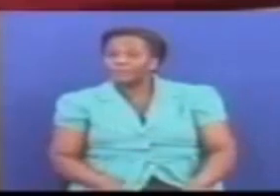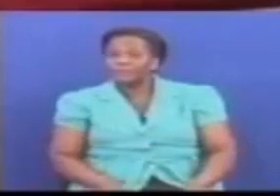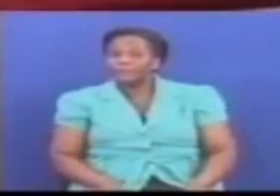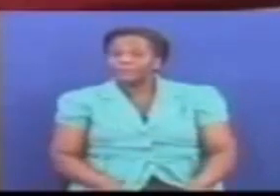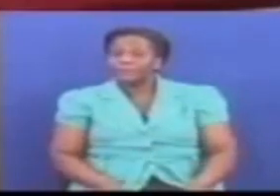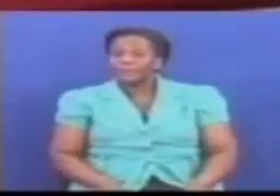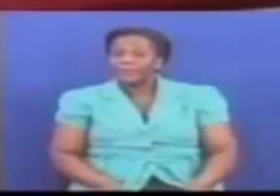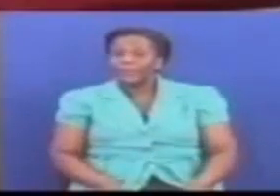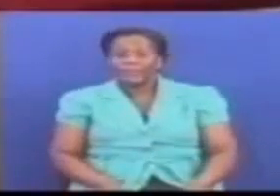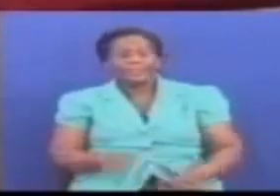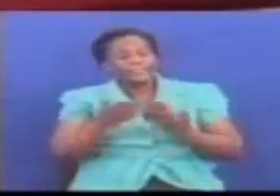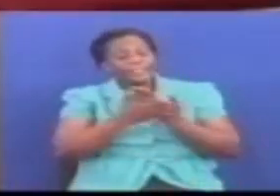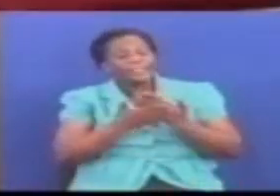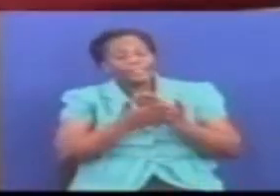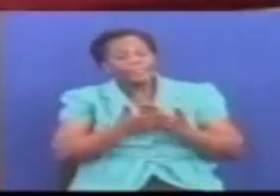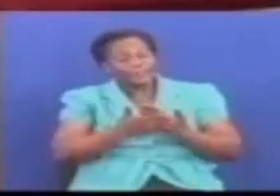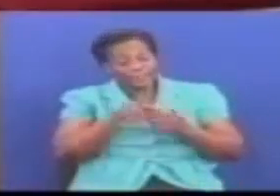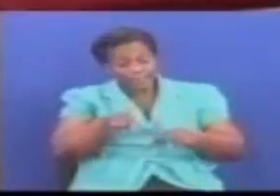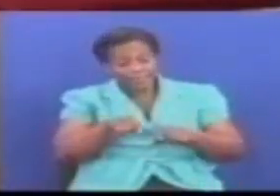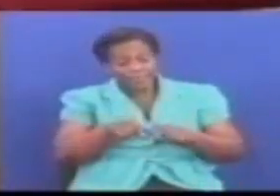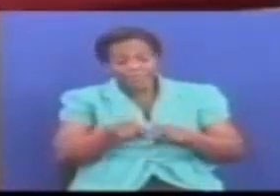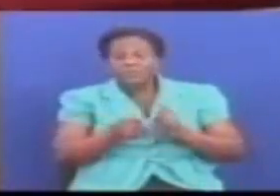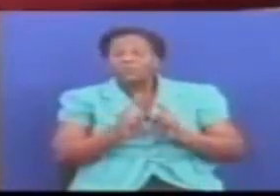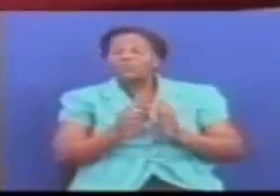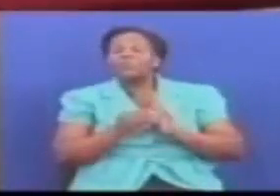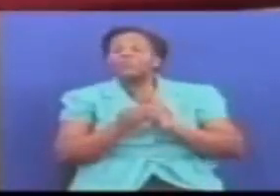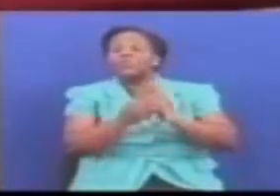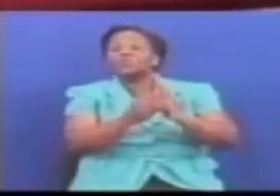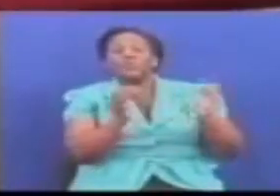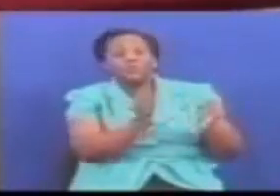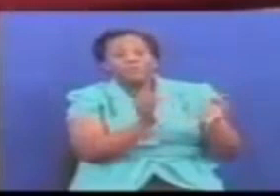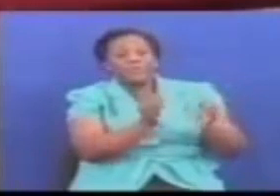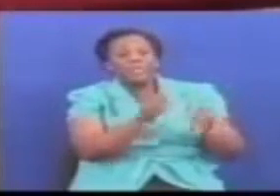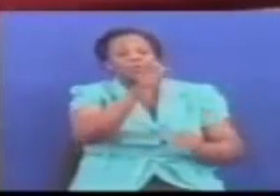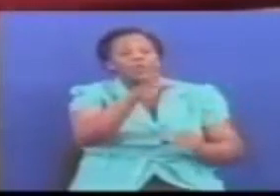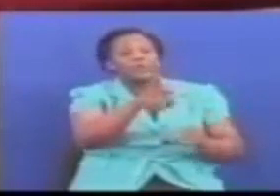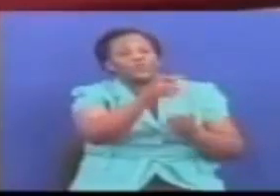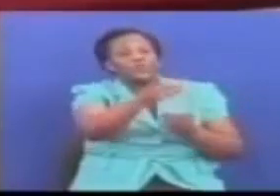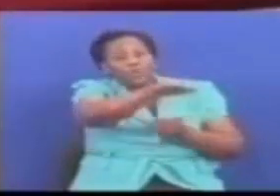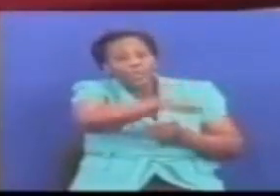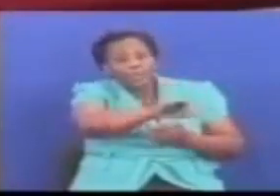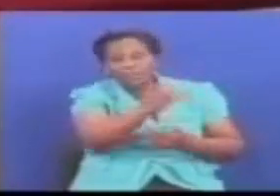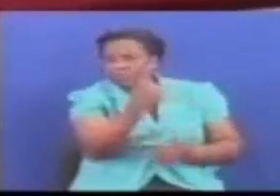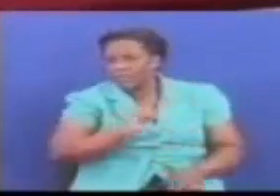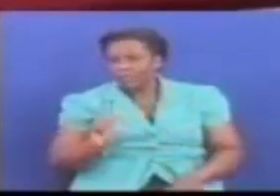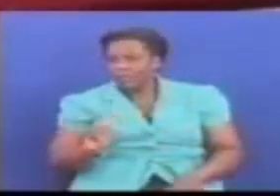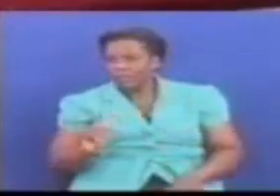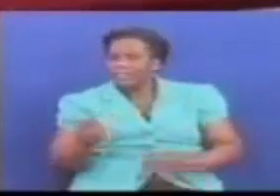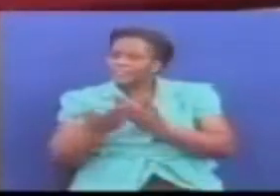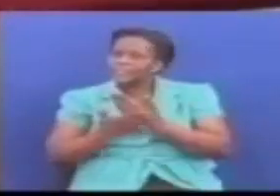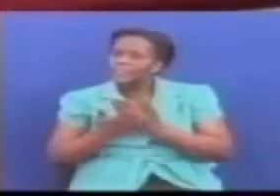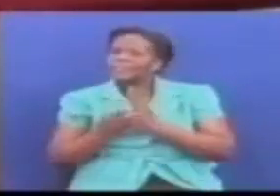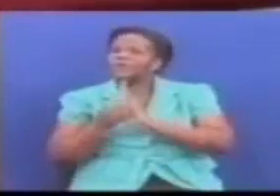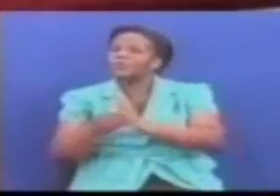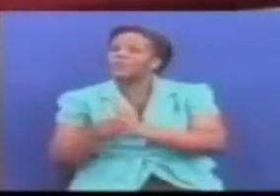kwa kupenderea wanainchi wa eneo moja Unchi yetu inaongozu kwa mujibu wa sheria kwa mujibu wa katiba Na ni